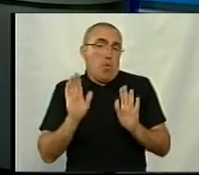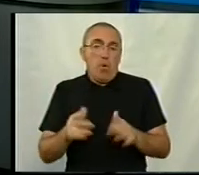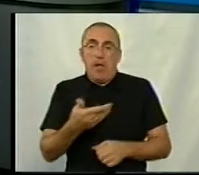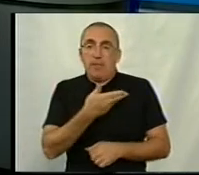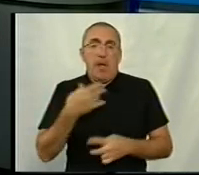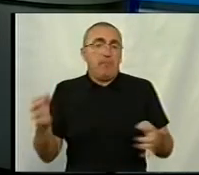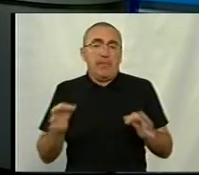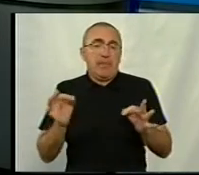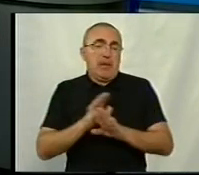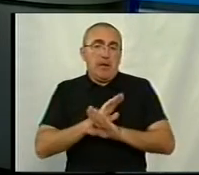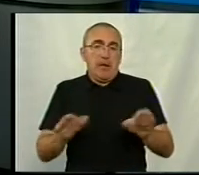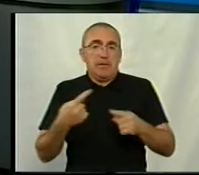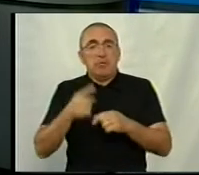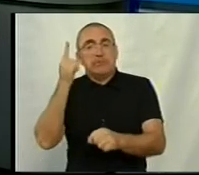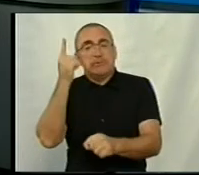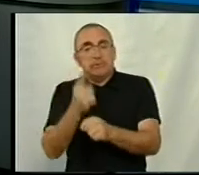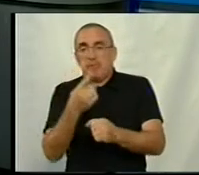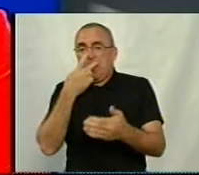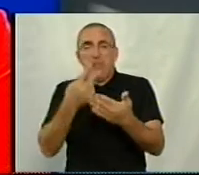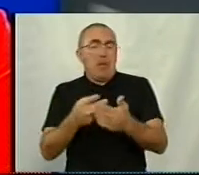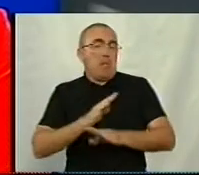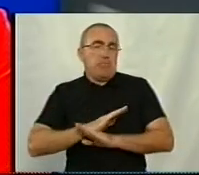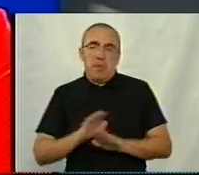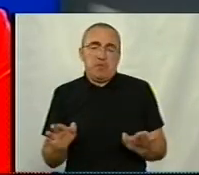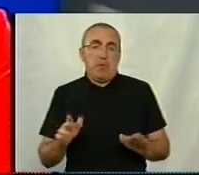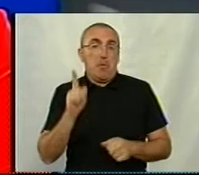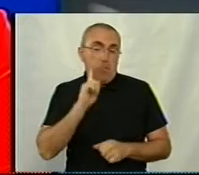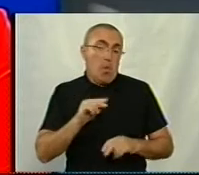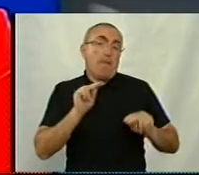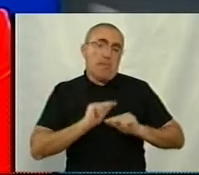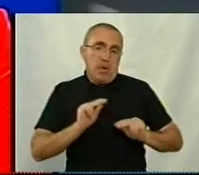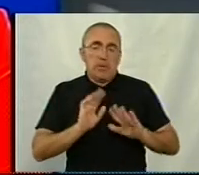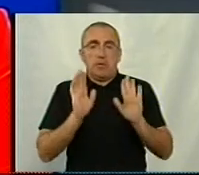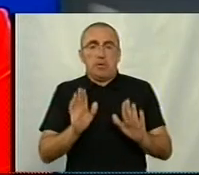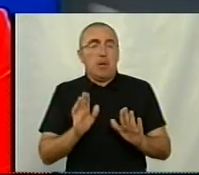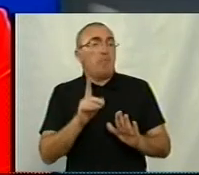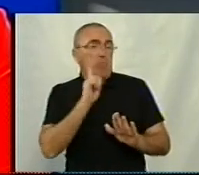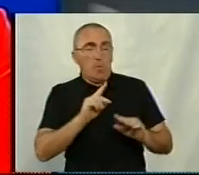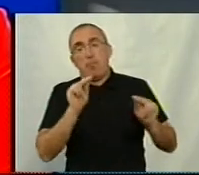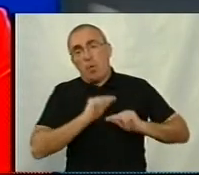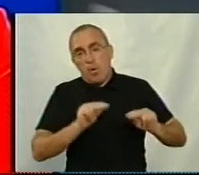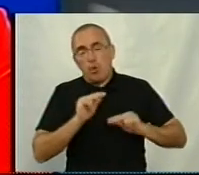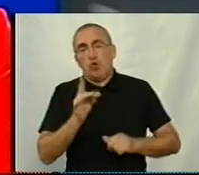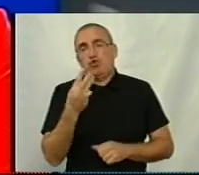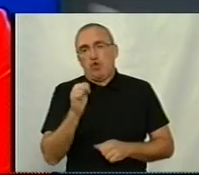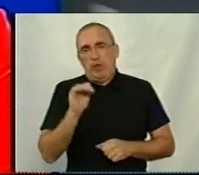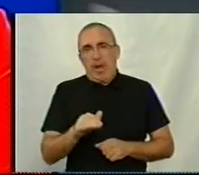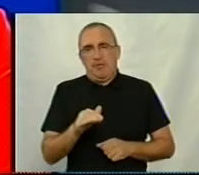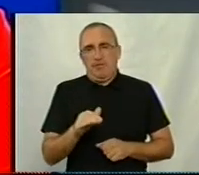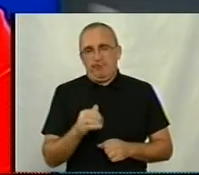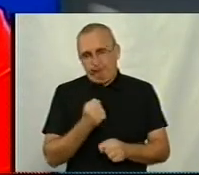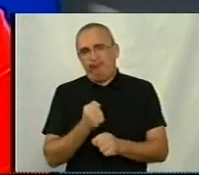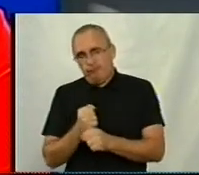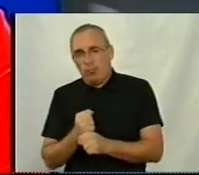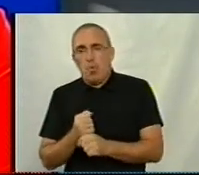ніяких, скажімо так, заборон не вбачають. І поки ми працюємо, не поки, а ми працюємо в штатному режимі і